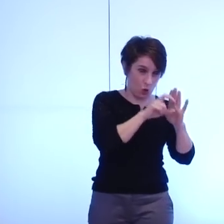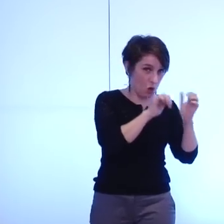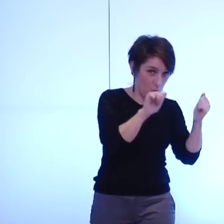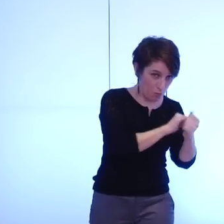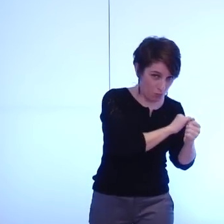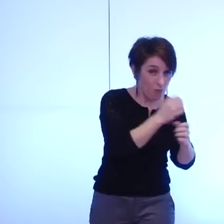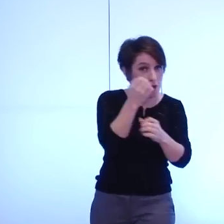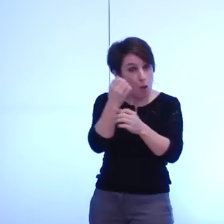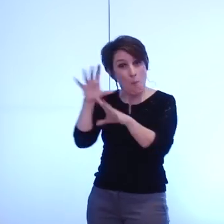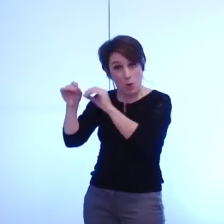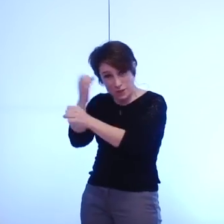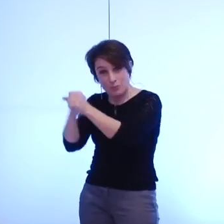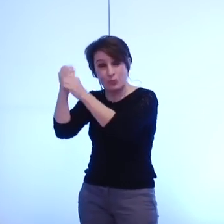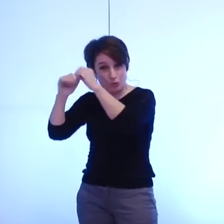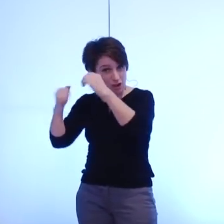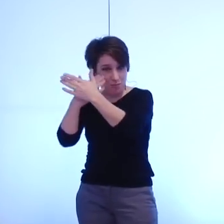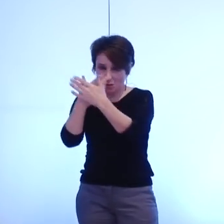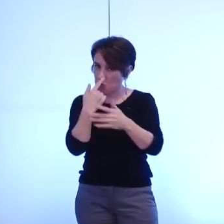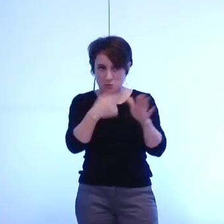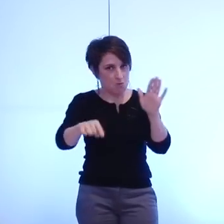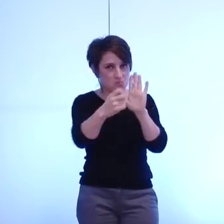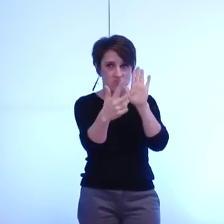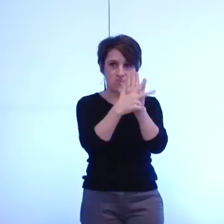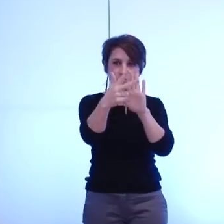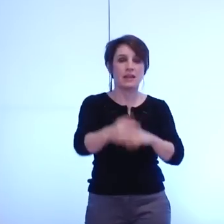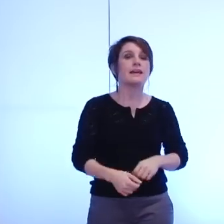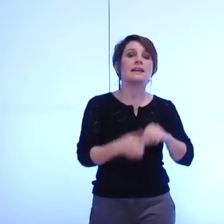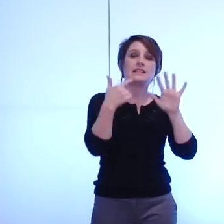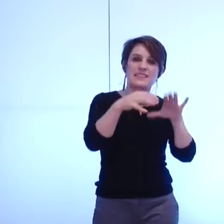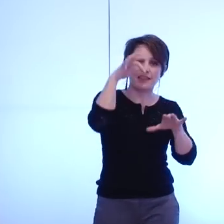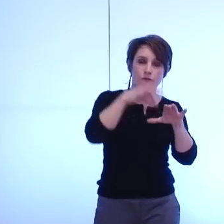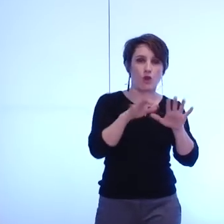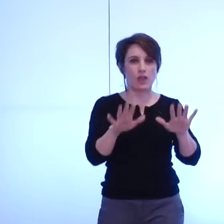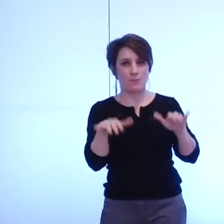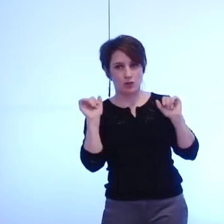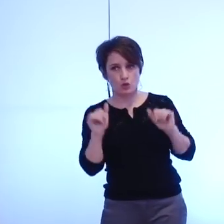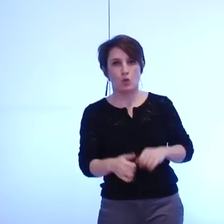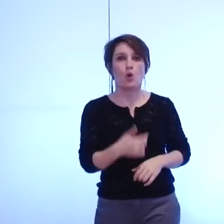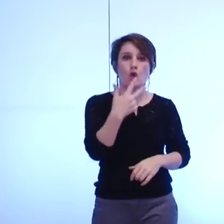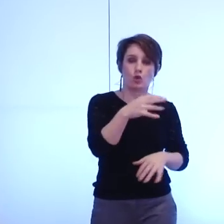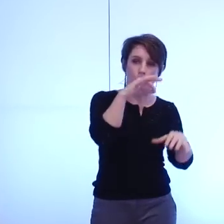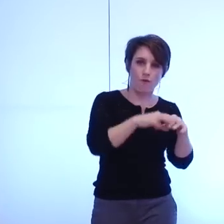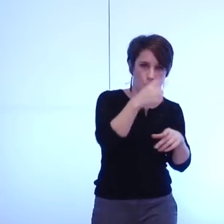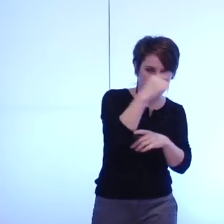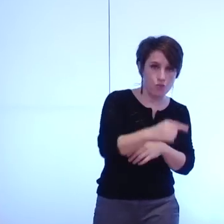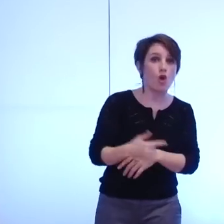le collège des organisations syndicales 7 abstentions 3 votes pour et 2 votes qui n'ont pas 2 qui n'ont pas